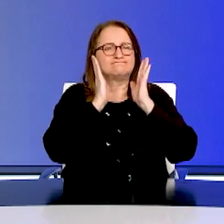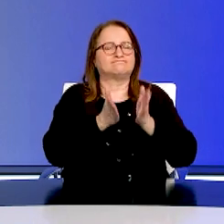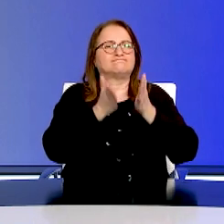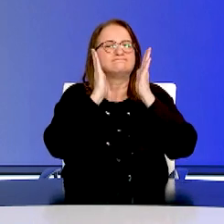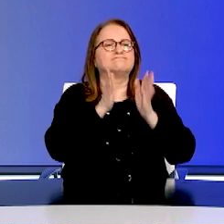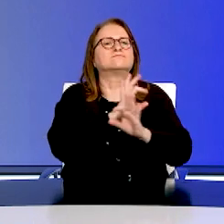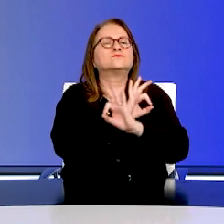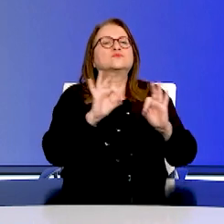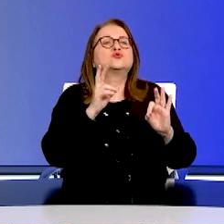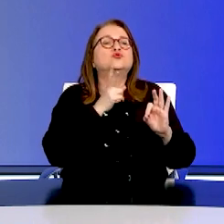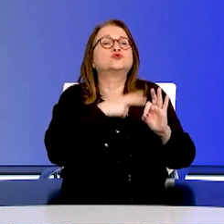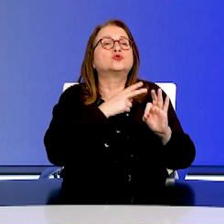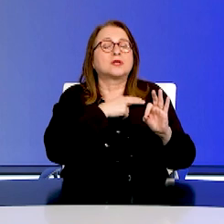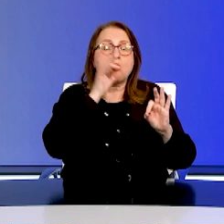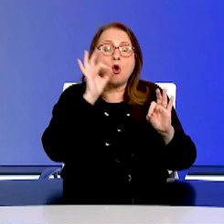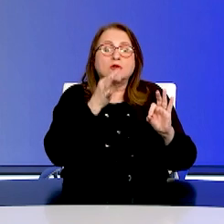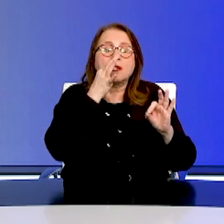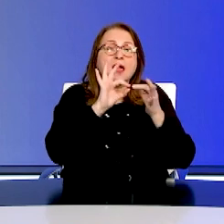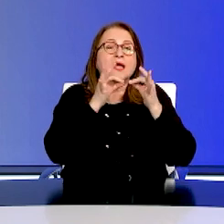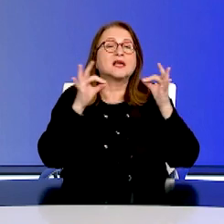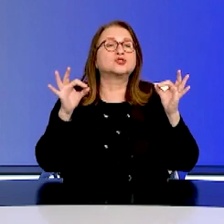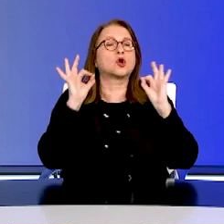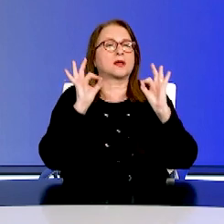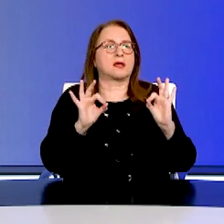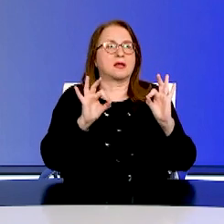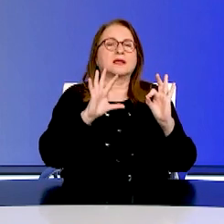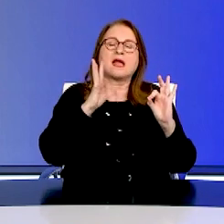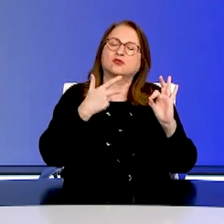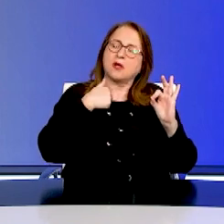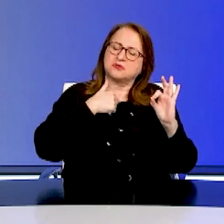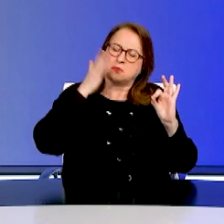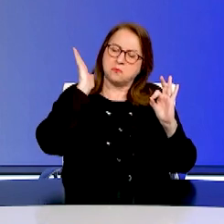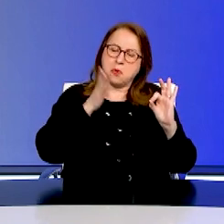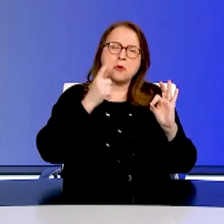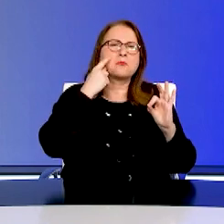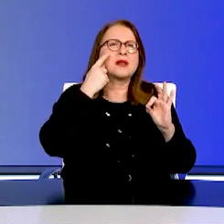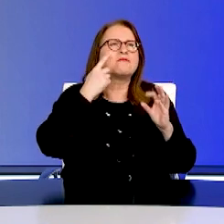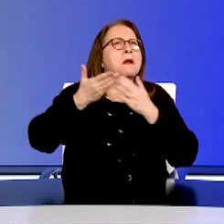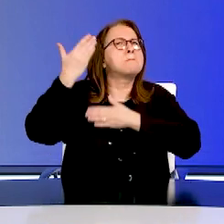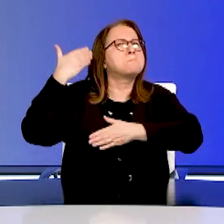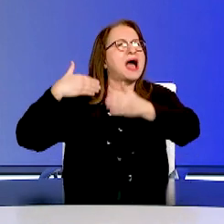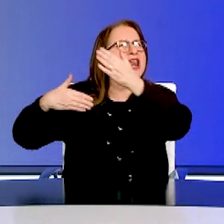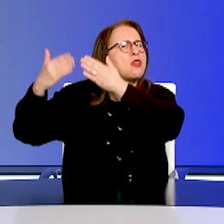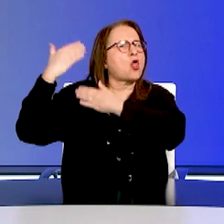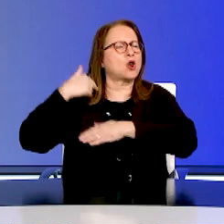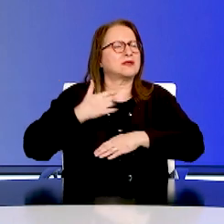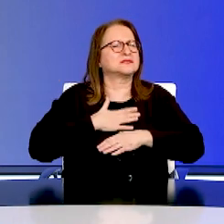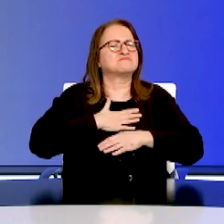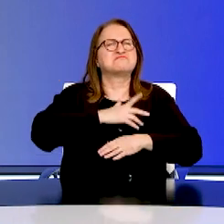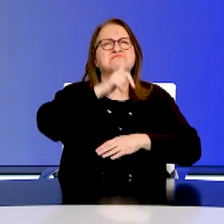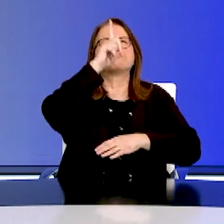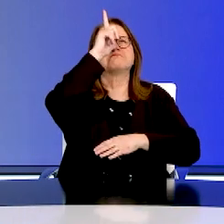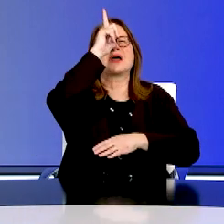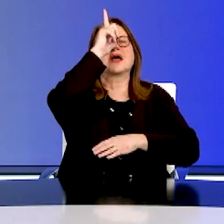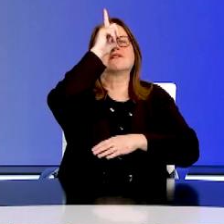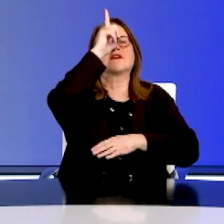Και αυτό μας δίνει την δύναμη να κοιτάμε κατάματα το παρελθόν, να νιώθουμε υπερήφανοι για τα μεγάλα άλματα του